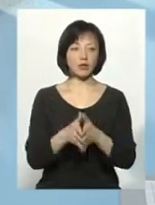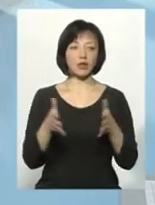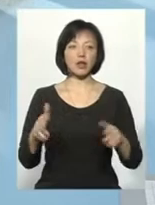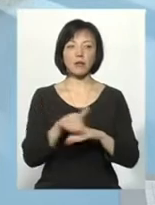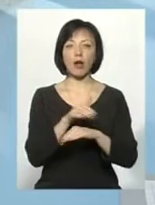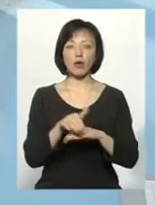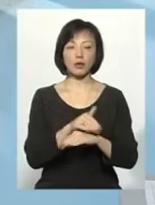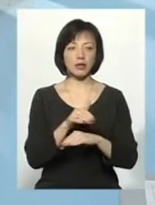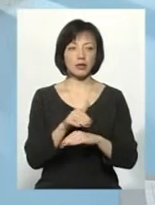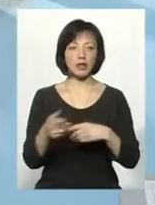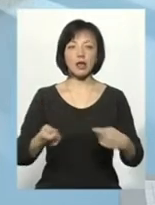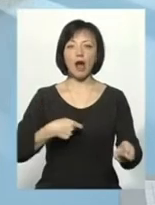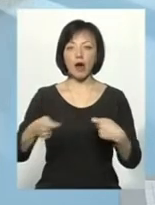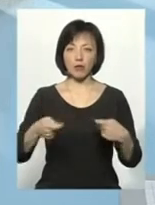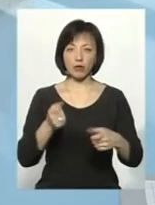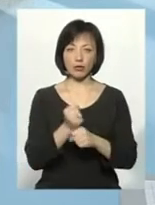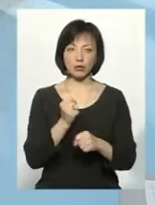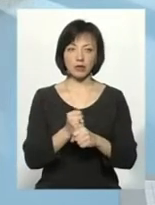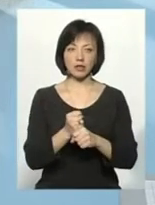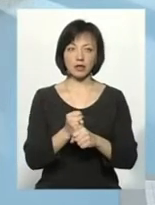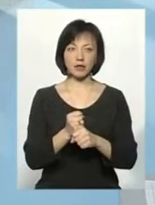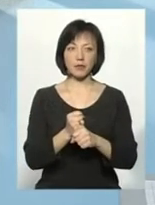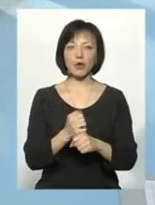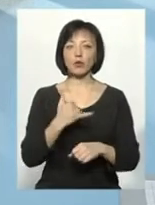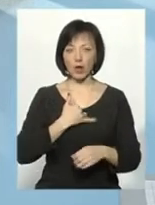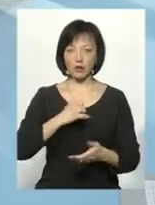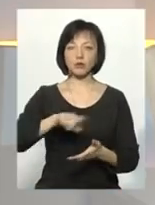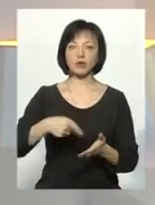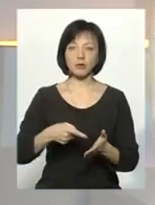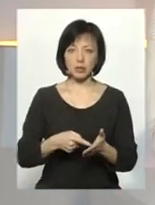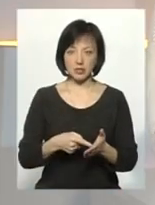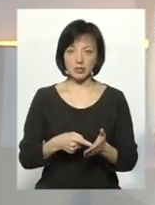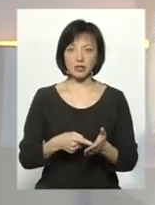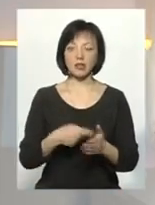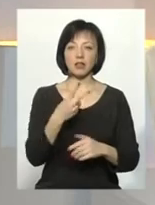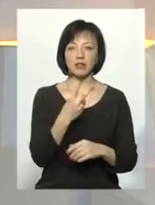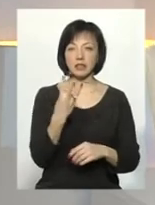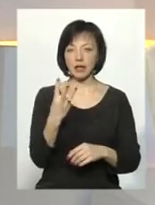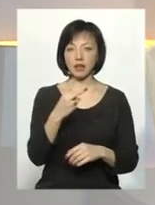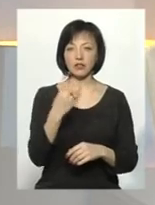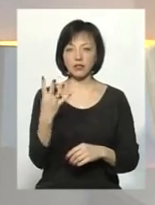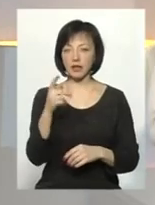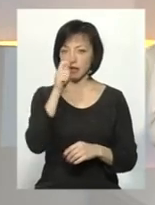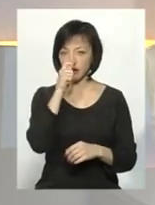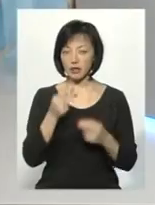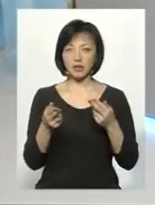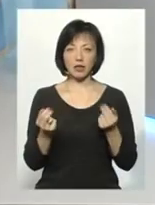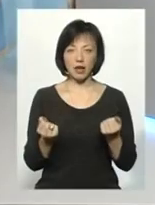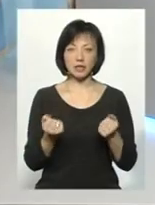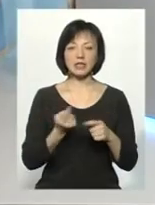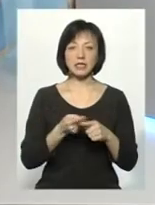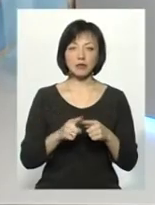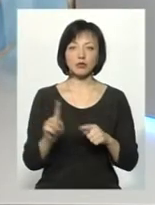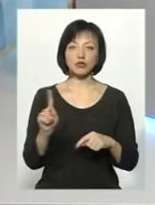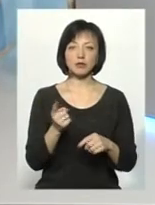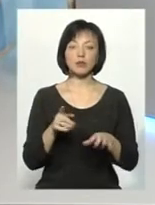благодійний ярмарок зробити, толоку. У нашому місті. Так, лише 23-24 квітня. З тим, щоб